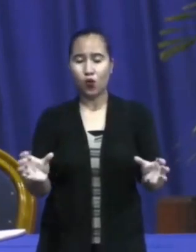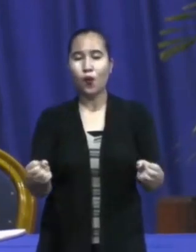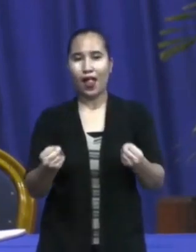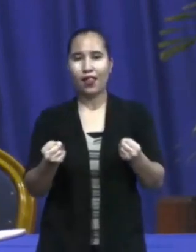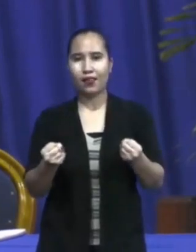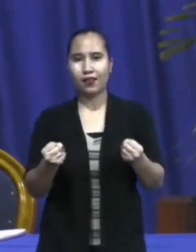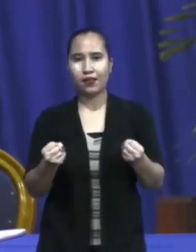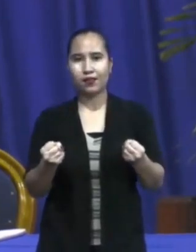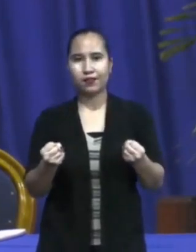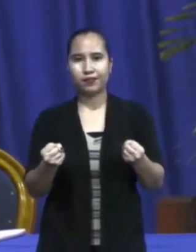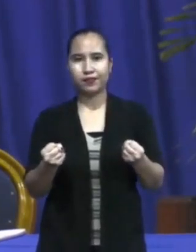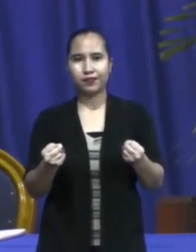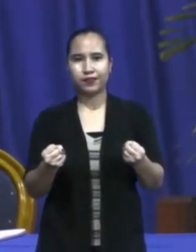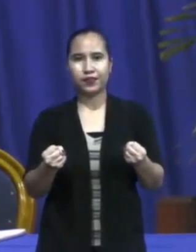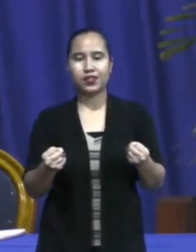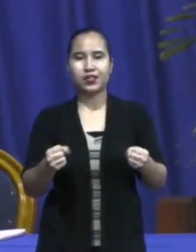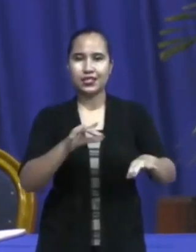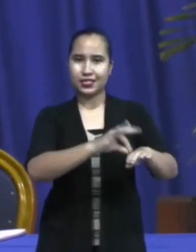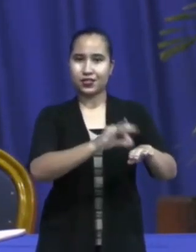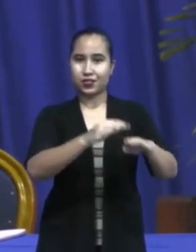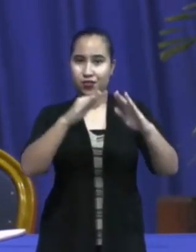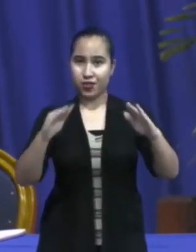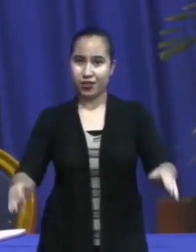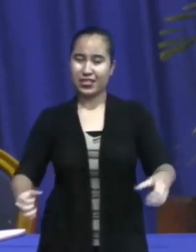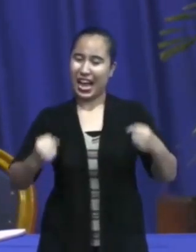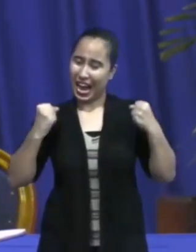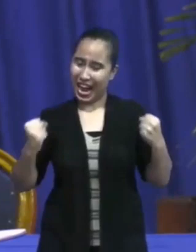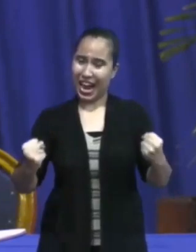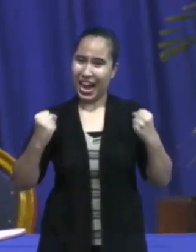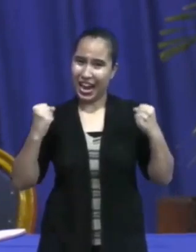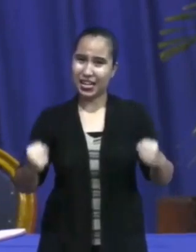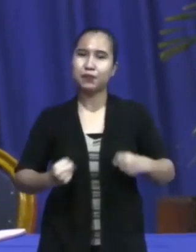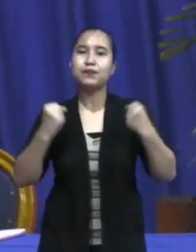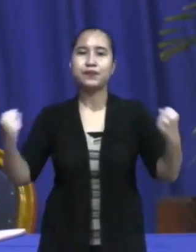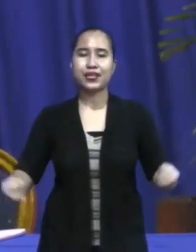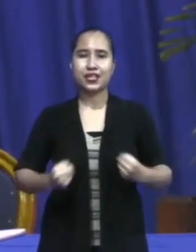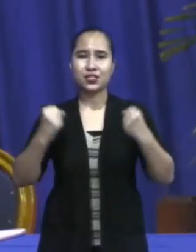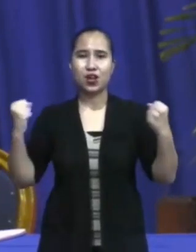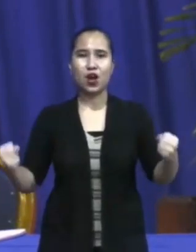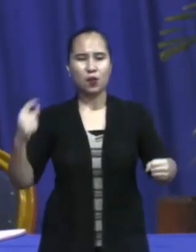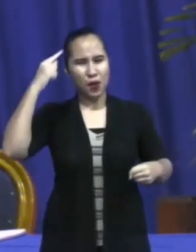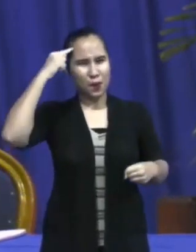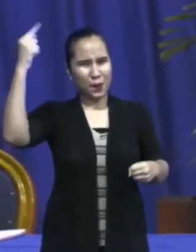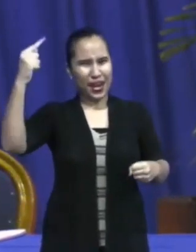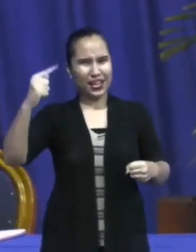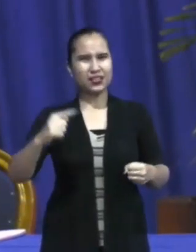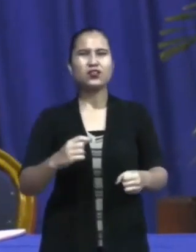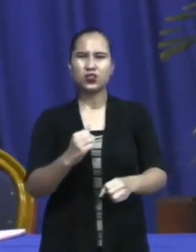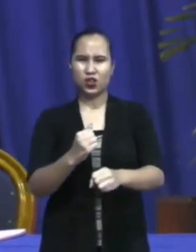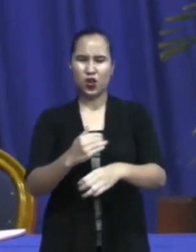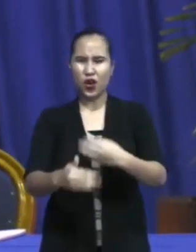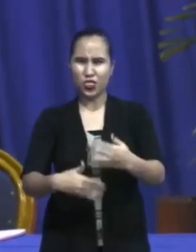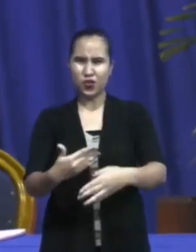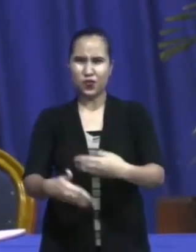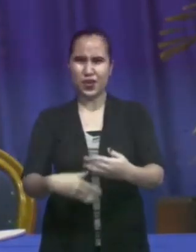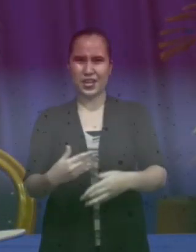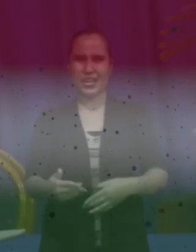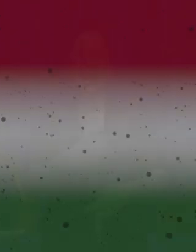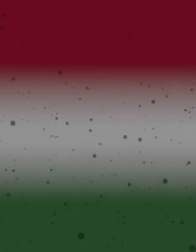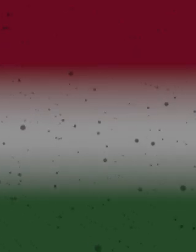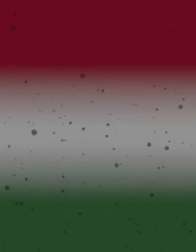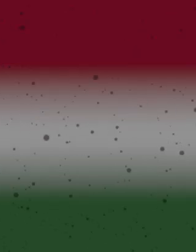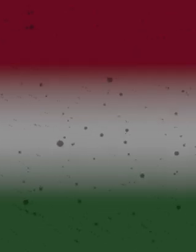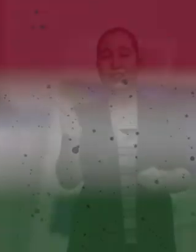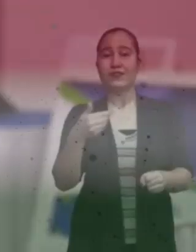is hard bezig om voor verschillende scenario's een plan uit te werken en die delen we ook zo gauw als mogelijk met de